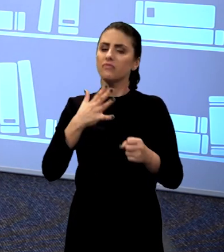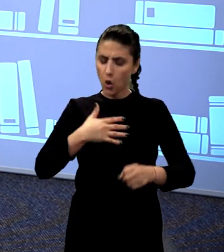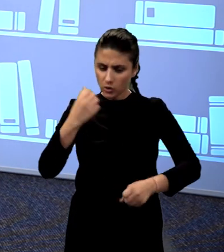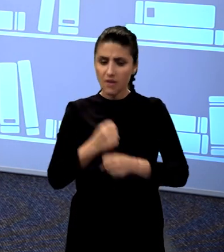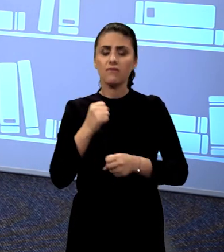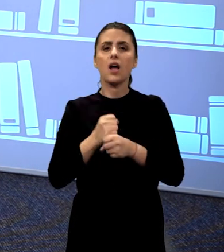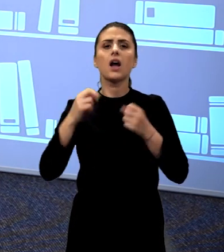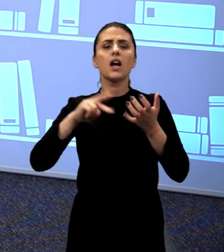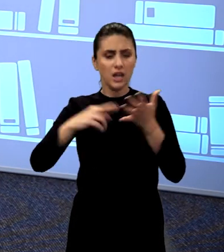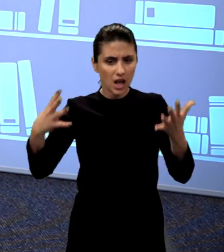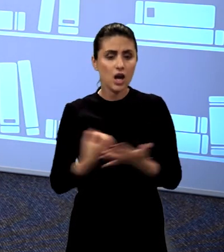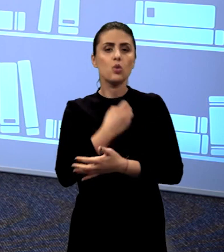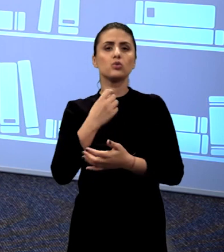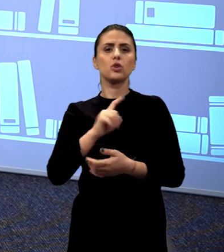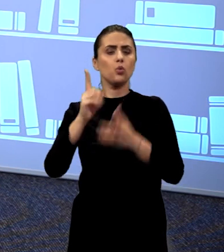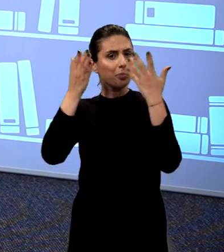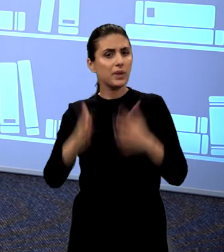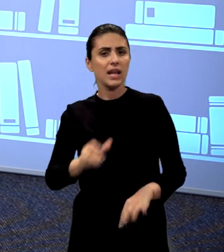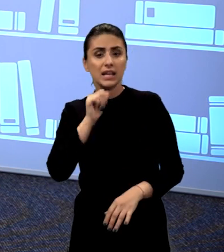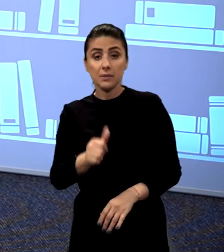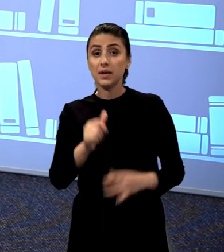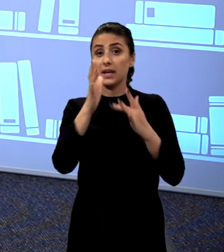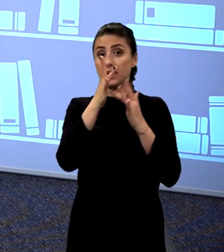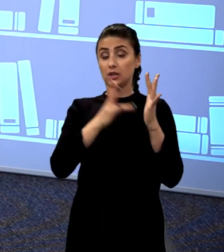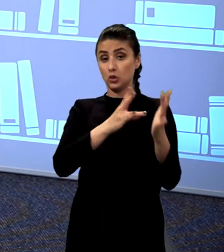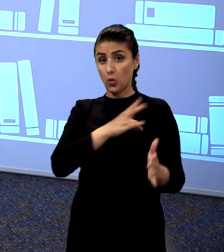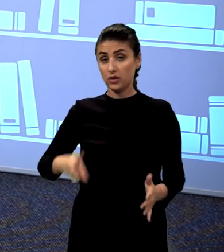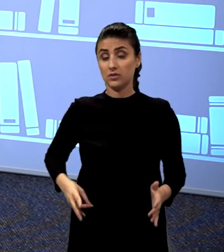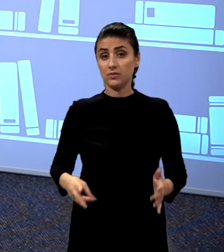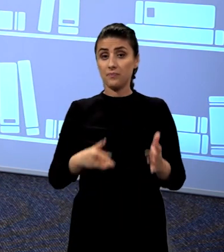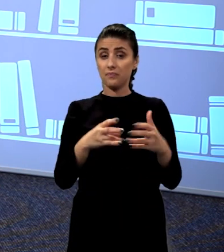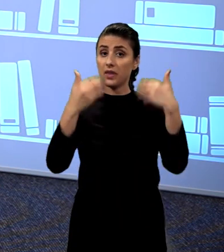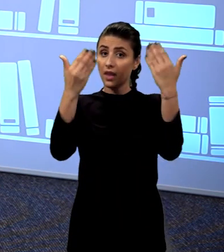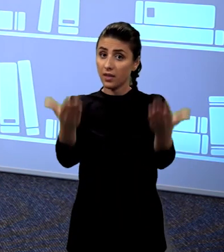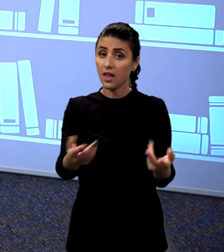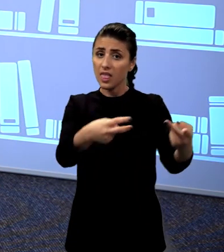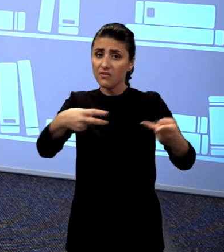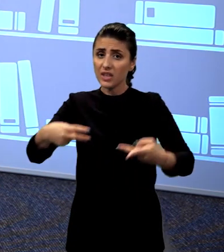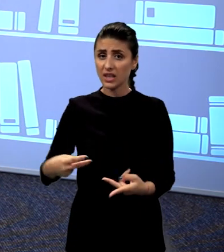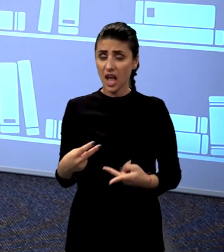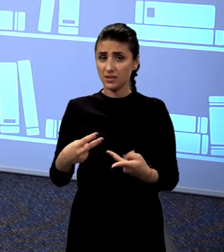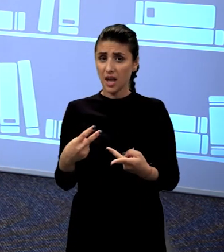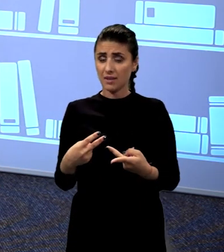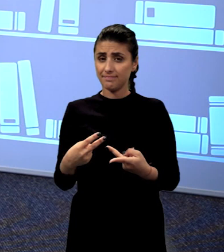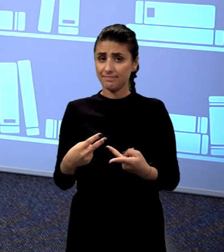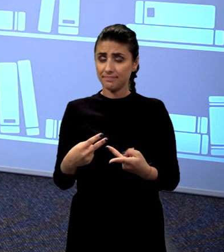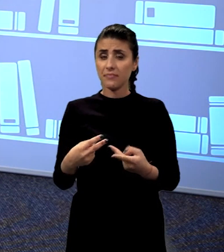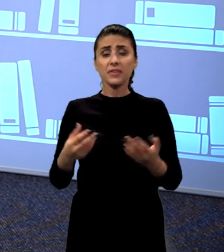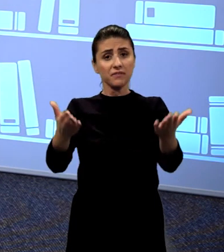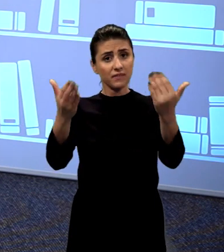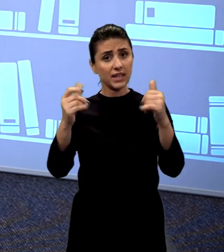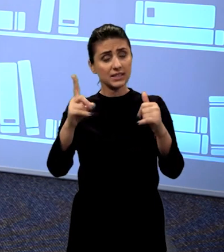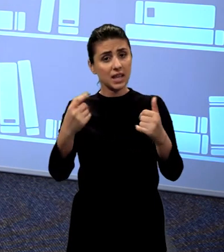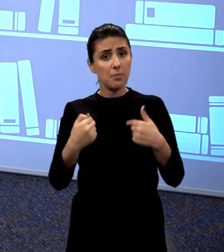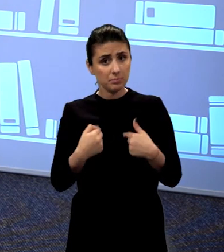agonisi, a nu rata, Iisus Hristos adresează invitația atât de plină de sens, veniți